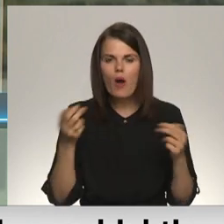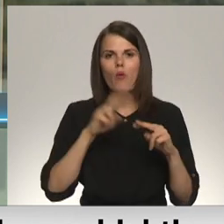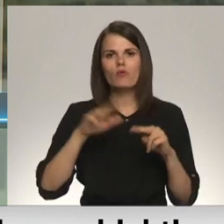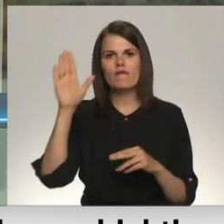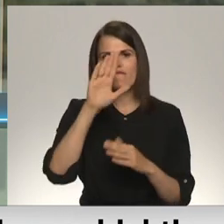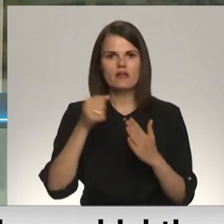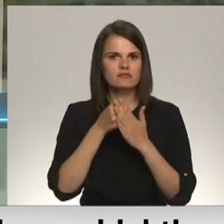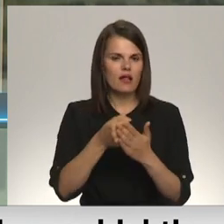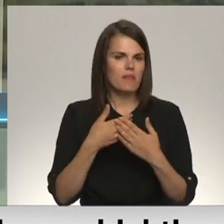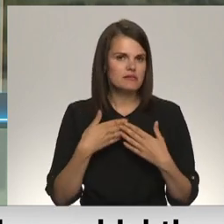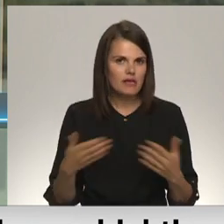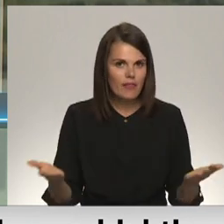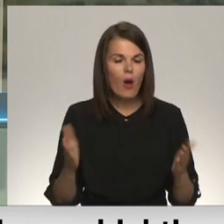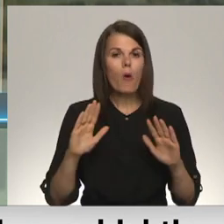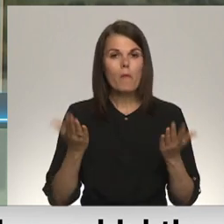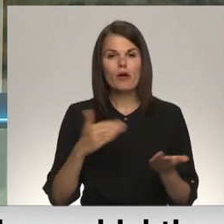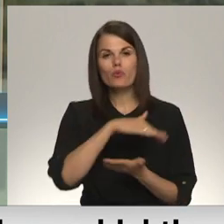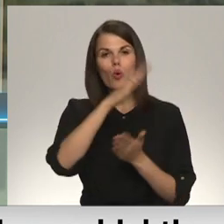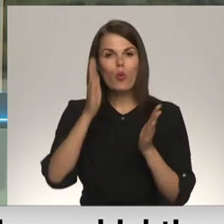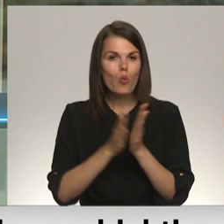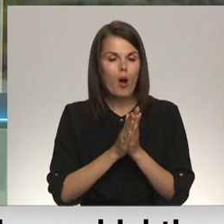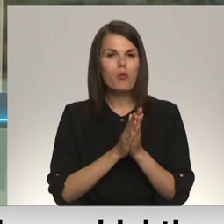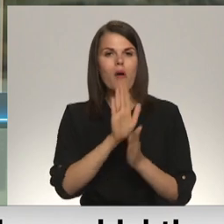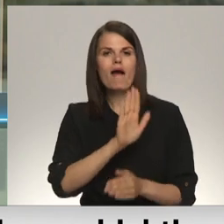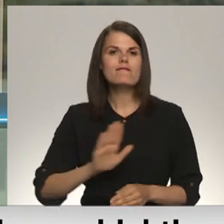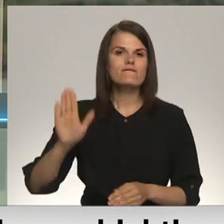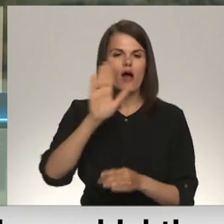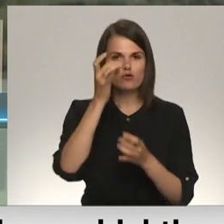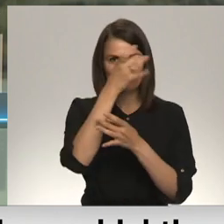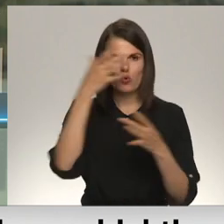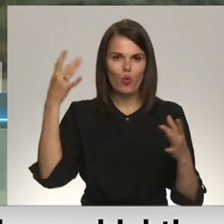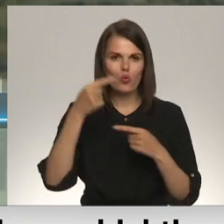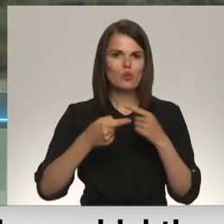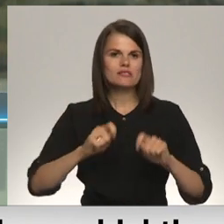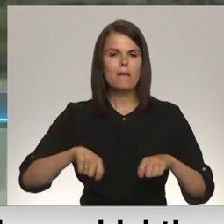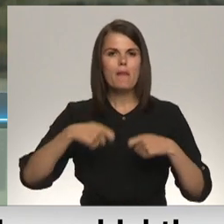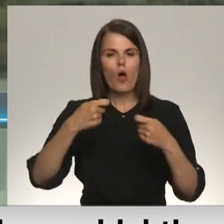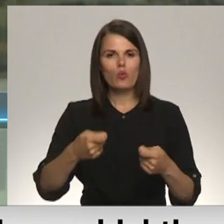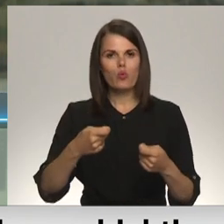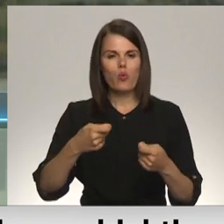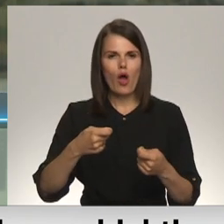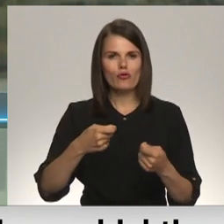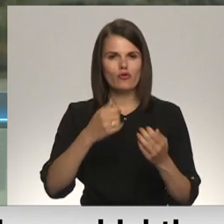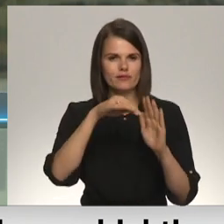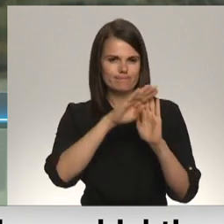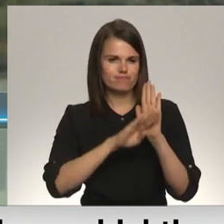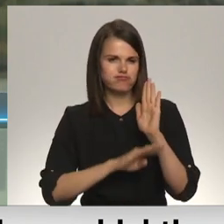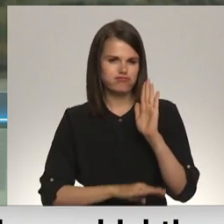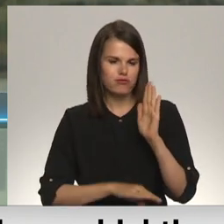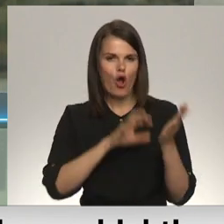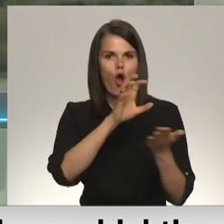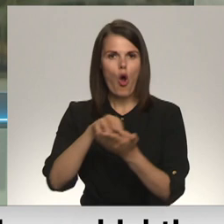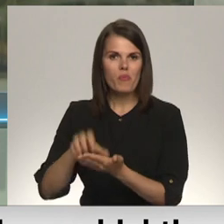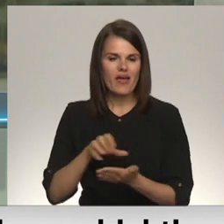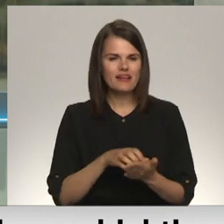Un, kaut vien kopumā no Nacionālā kultūras mantojuma sarakstā esošajiem objektiem, kritiskā stāvoklī ir tikai neliela daļa. Karadarbība Ukrainā